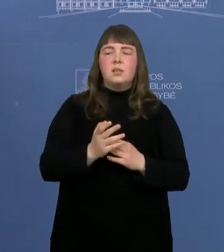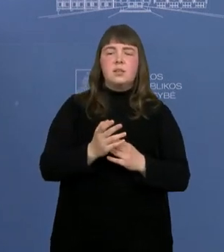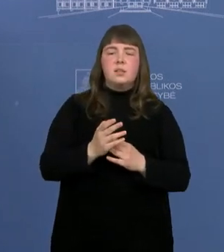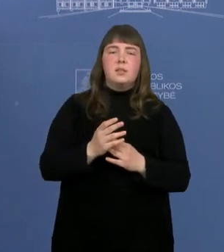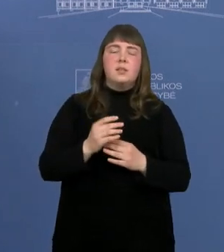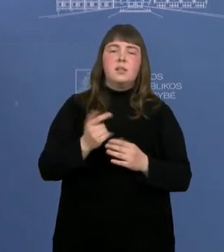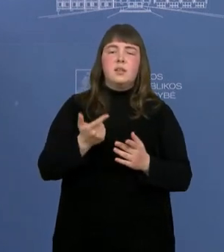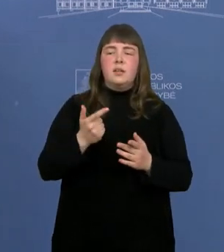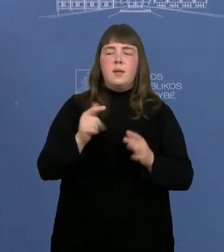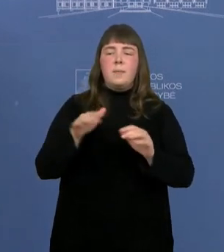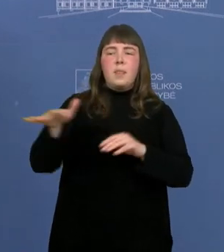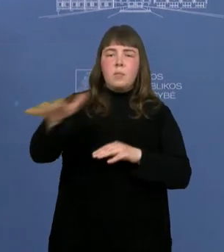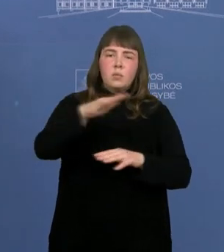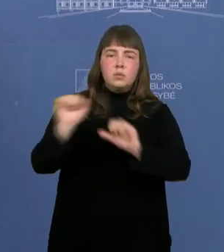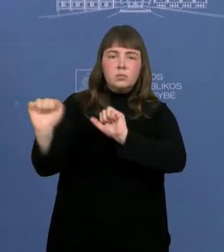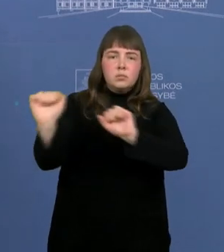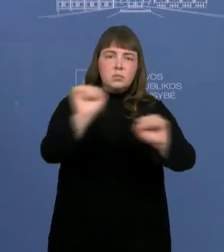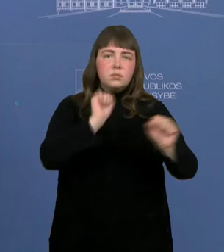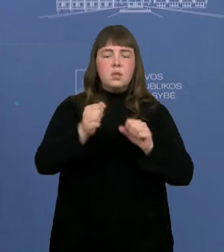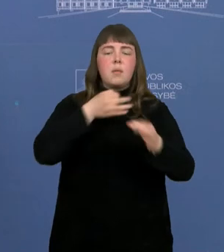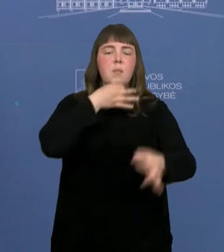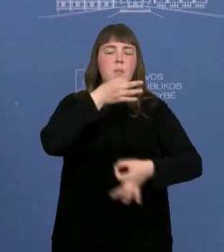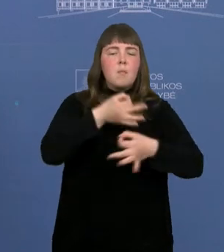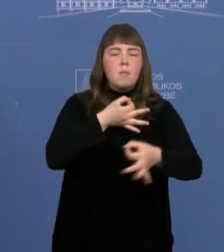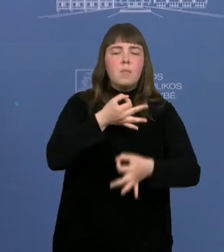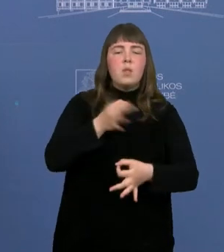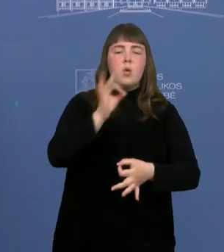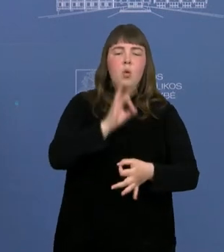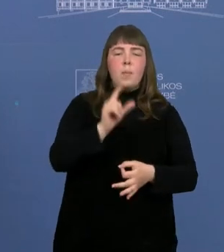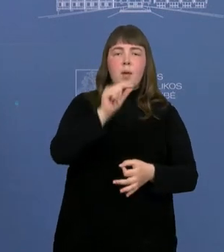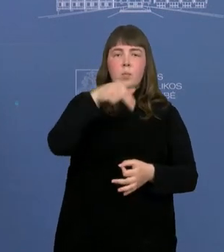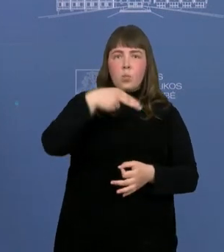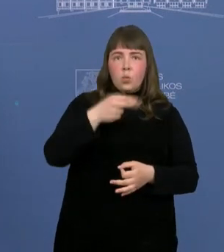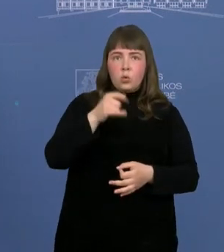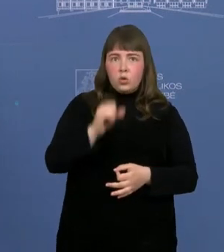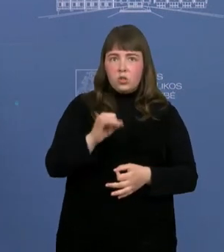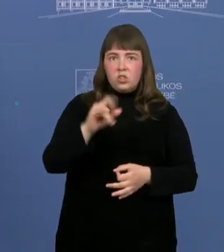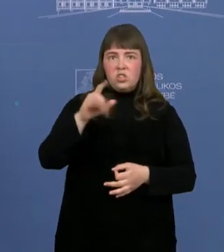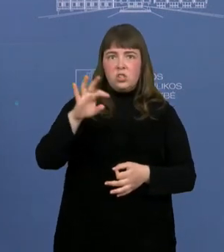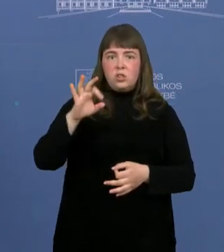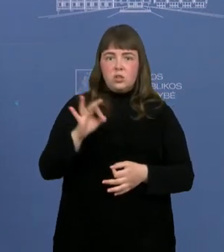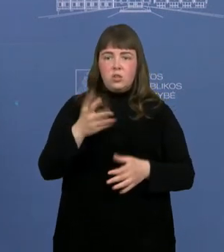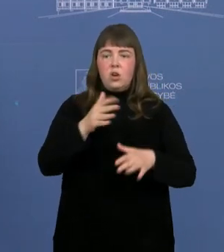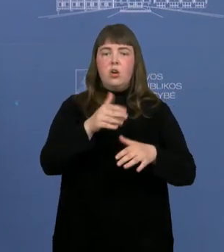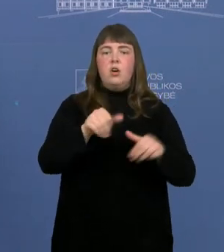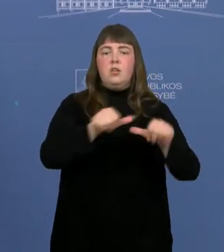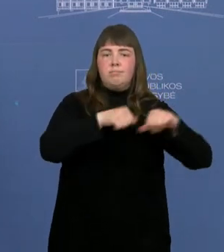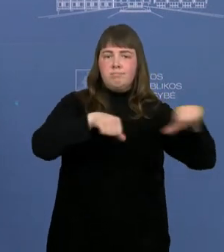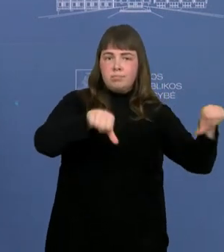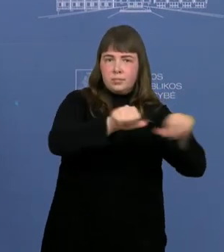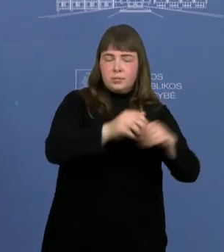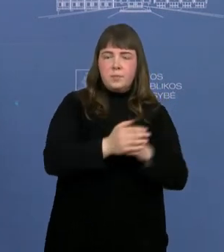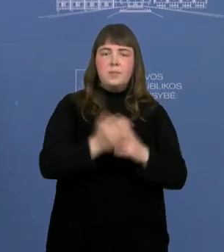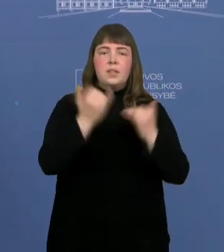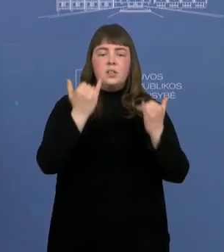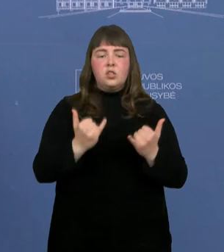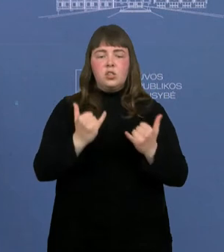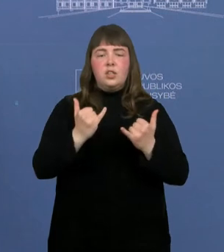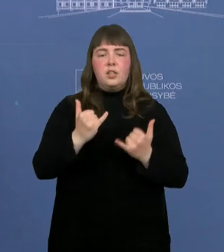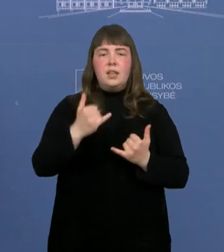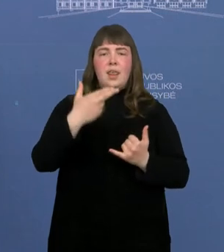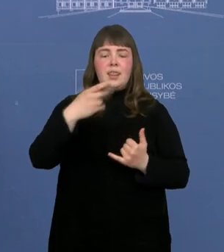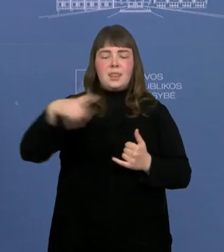ekologai ir aplinkos audininkai pasisakinėjo už punio šilo rezervatą. Tai šiandien koreguojant Nemuno